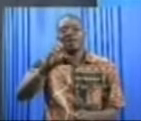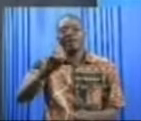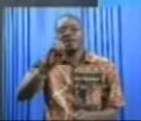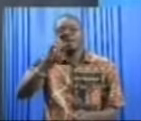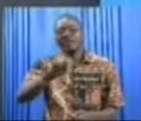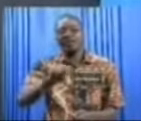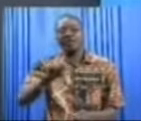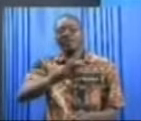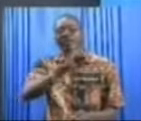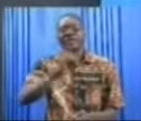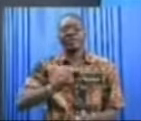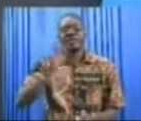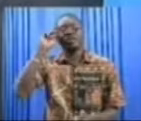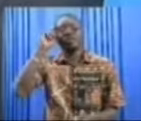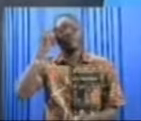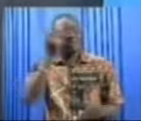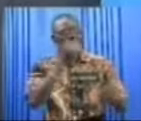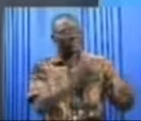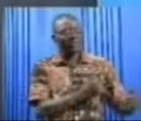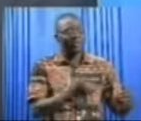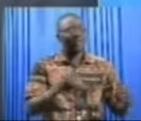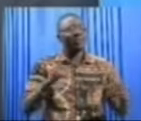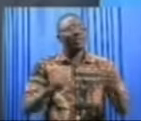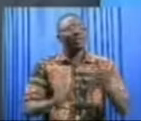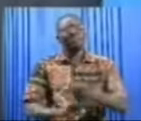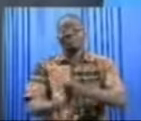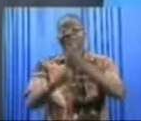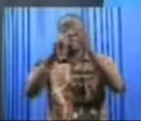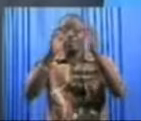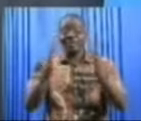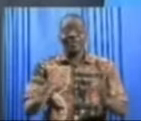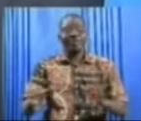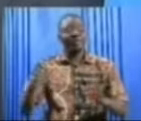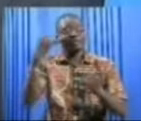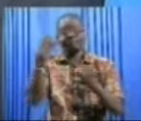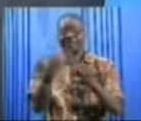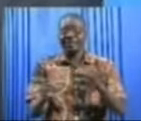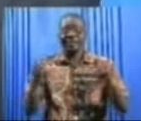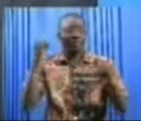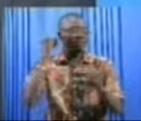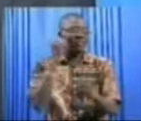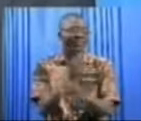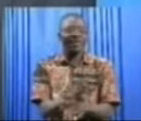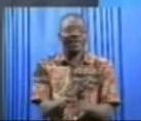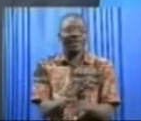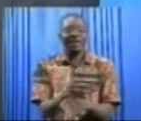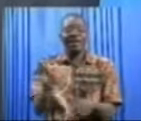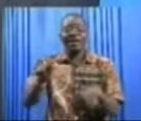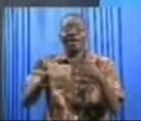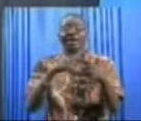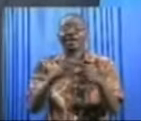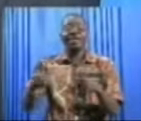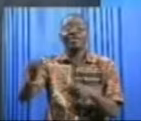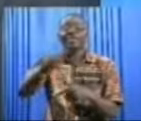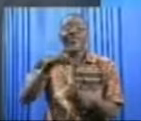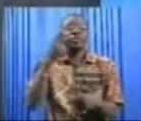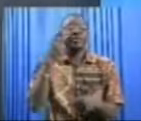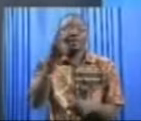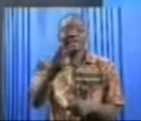côté supporters, tout est quand même fin prêt. Parce que quand vous regardez un peu l'effervescence en ville,